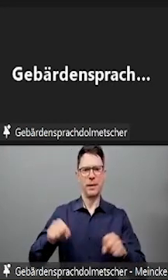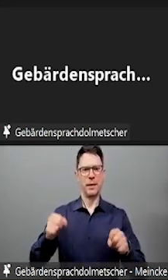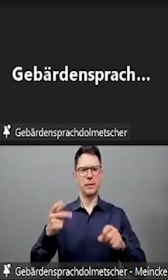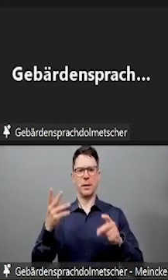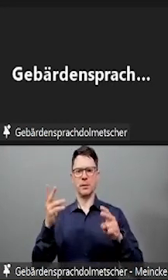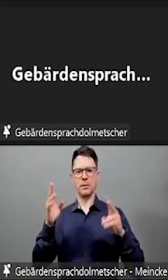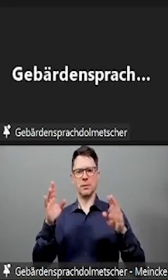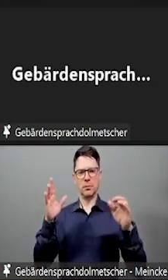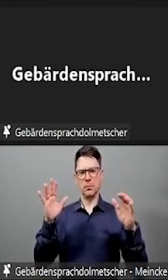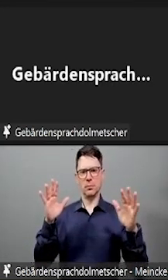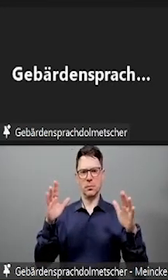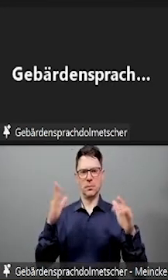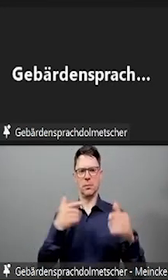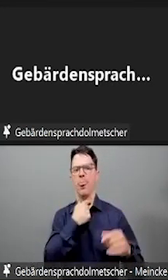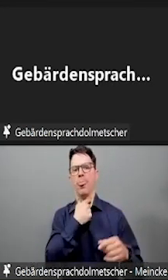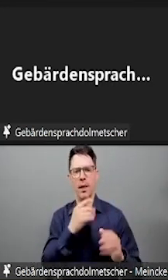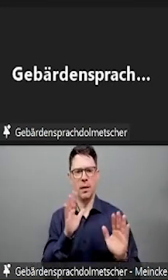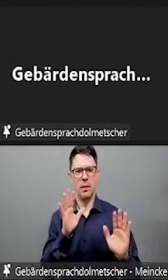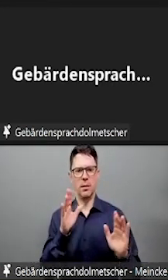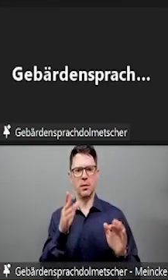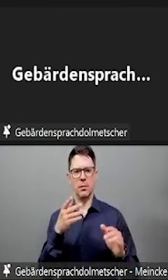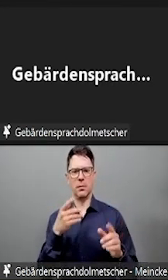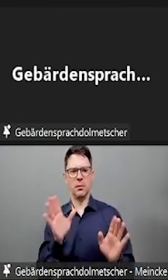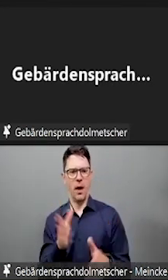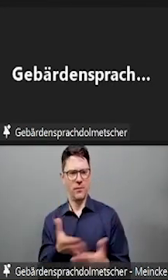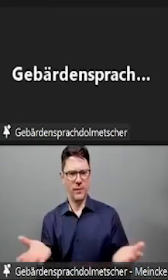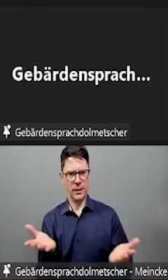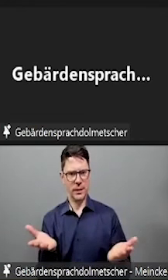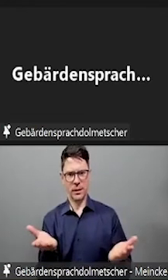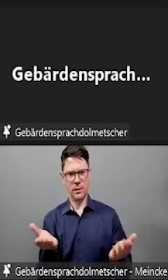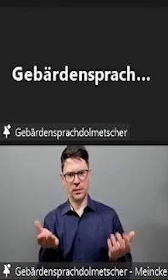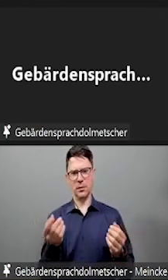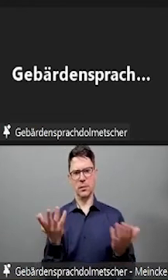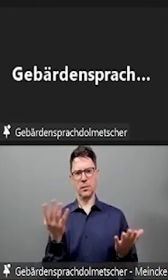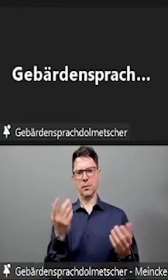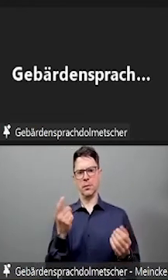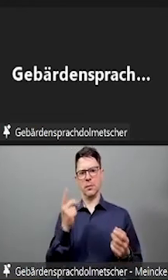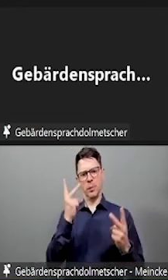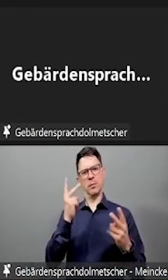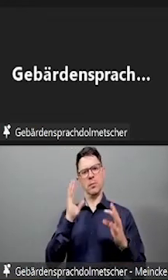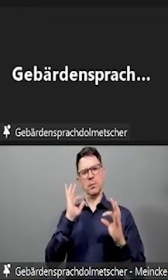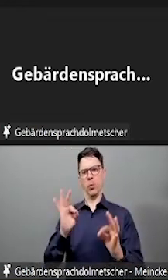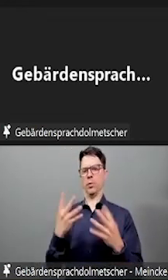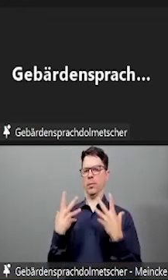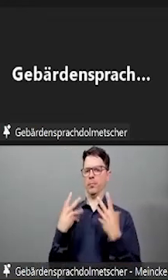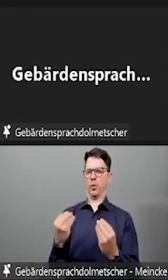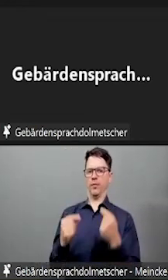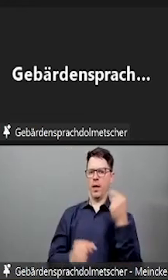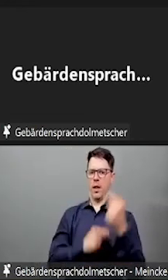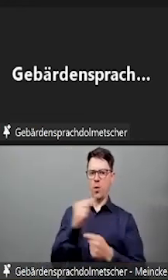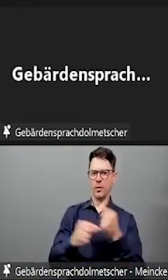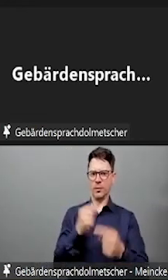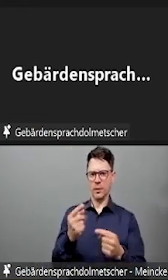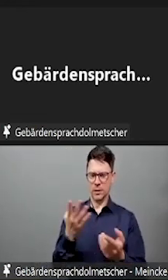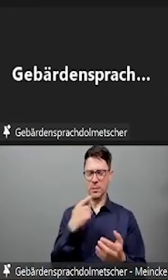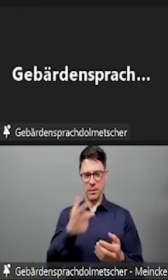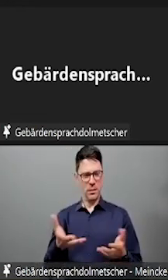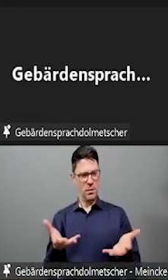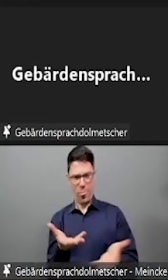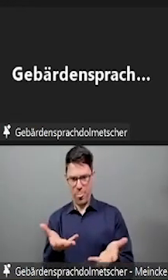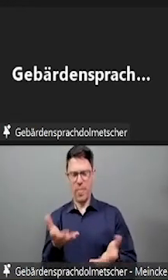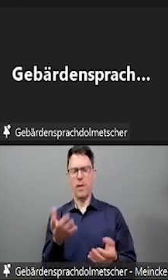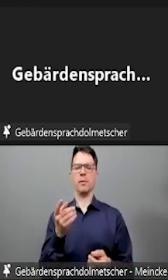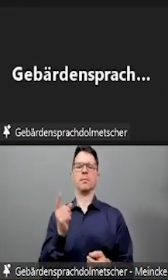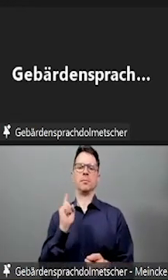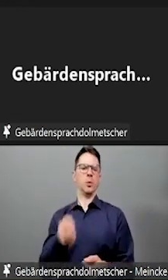Grundsatz nach der Rechtsprechung ist, und das ist da auch nachvollziehbar, der Nachteilsausgleich darf